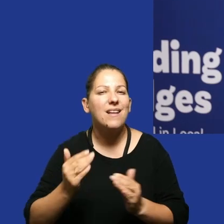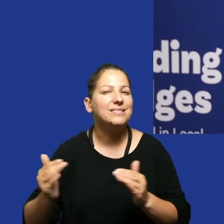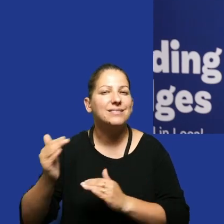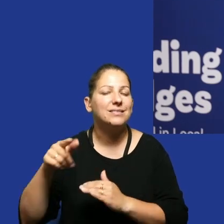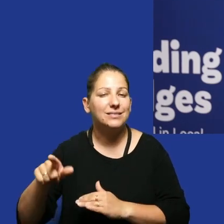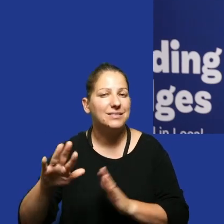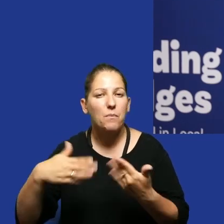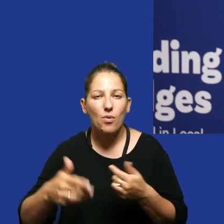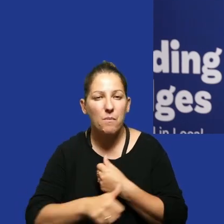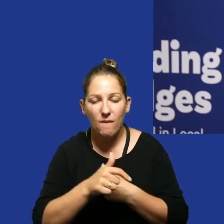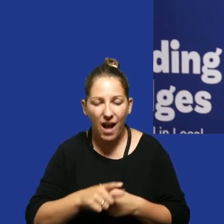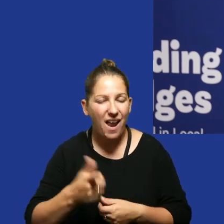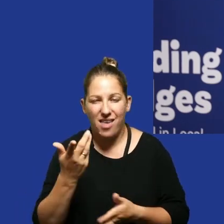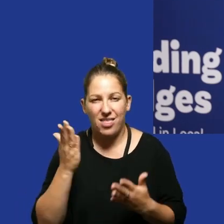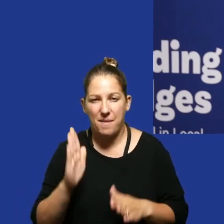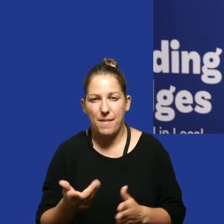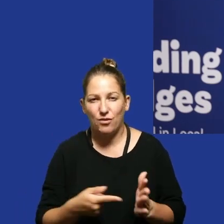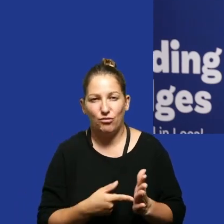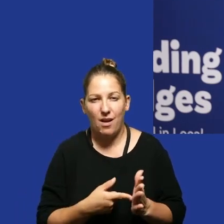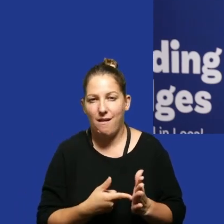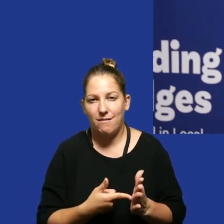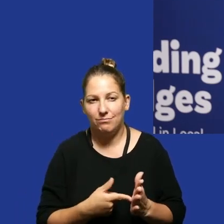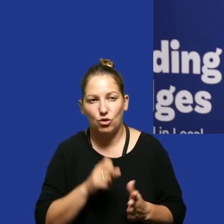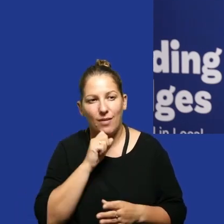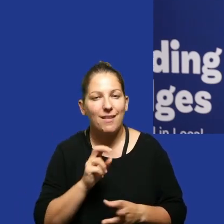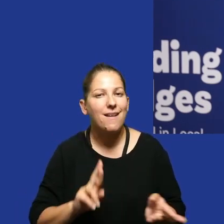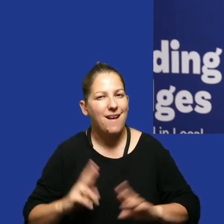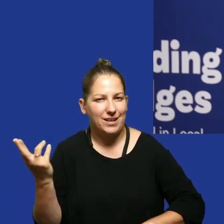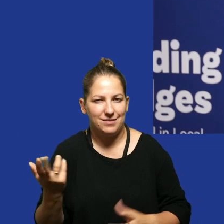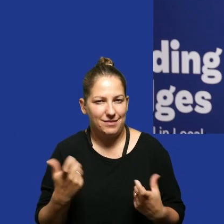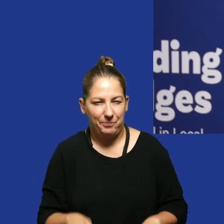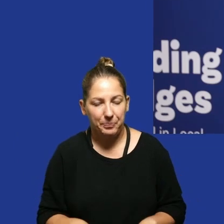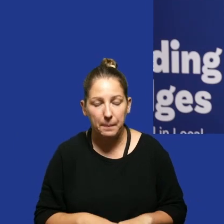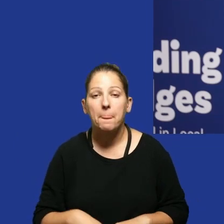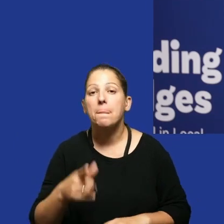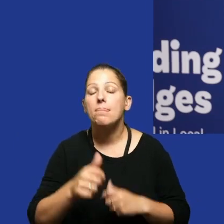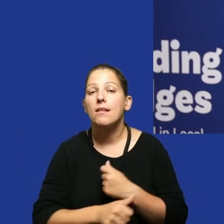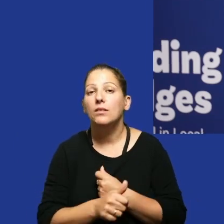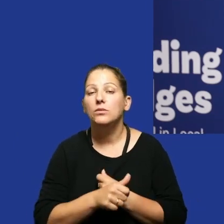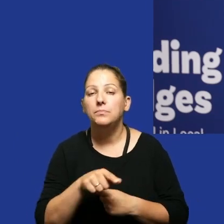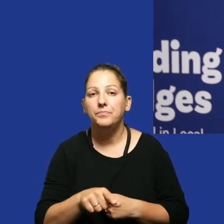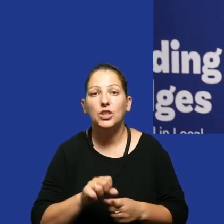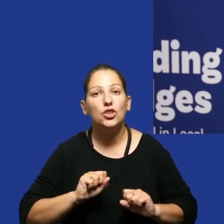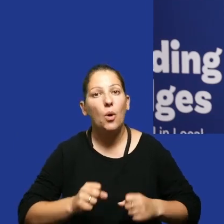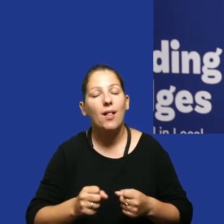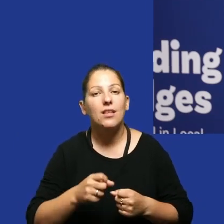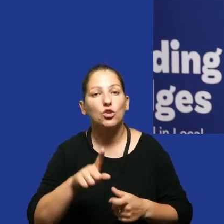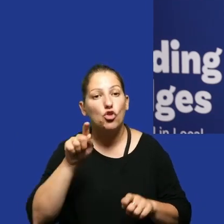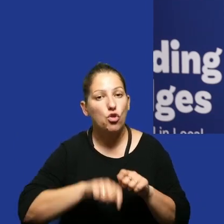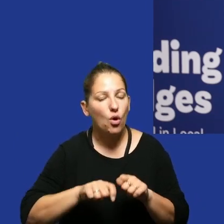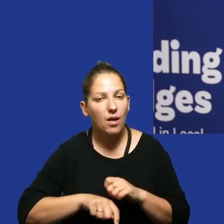podał, ale niestety nie będzie żadnych reakcji. Myślę, że jeśli chodzi o działalność taką